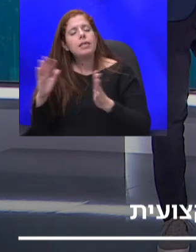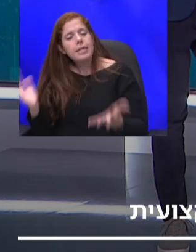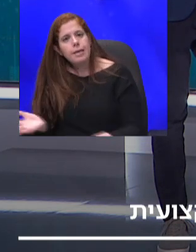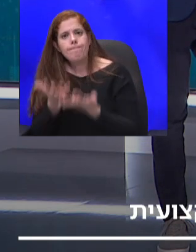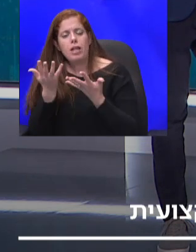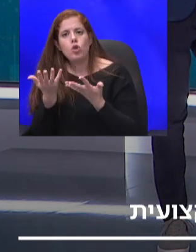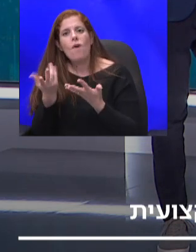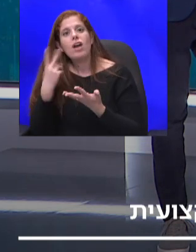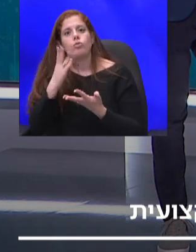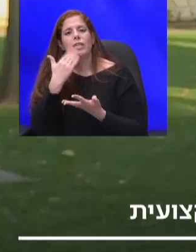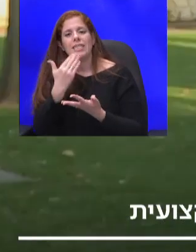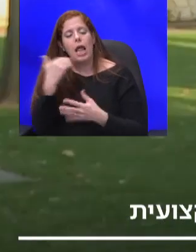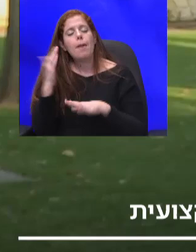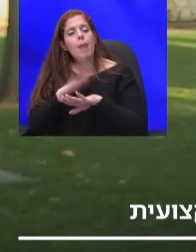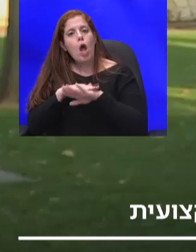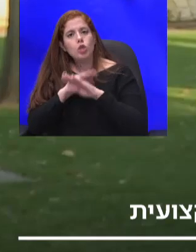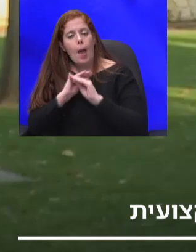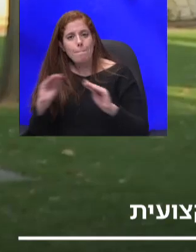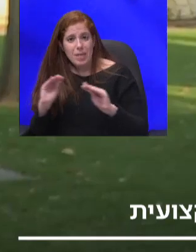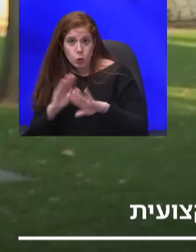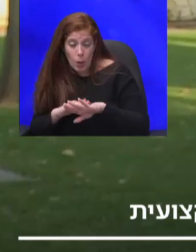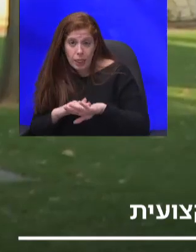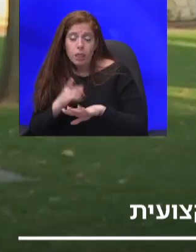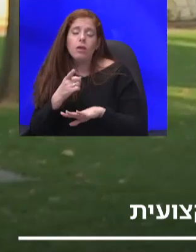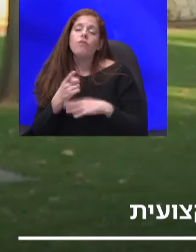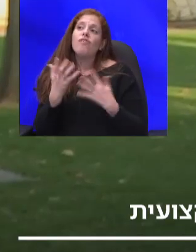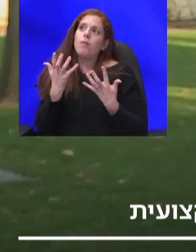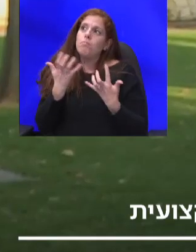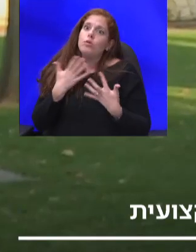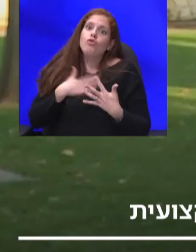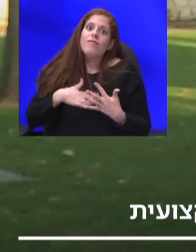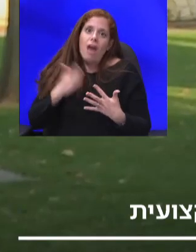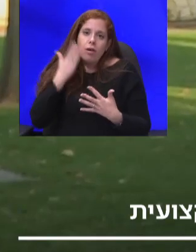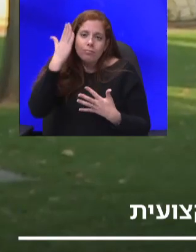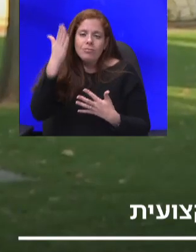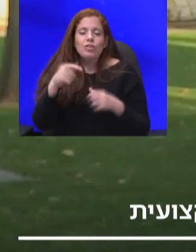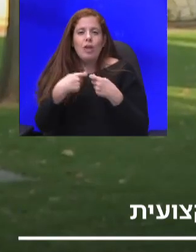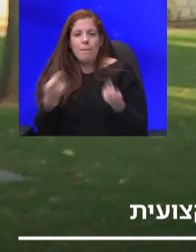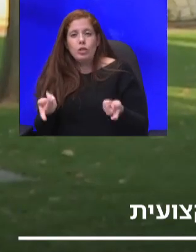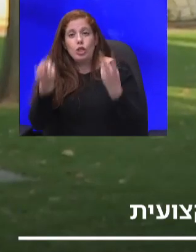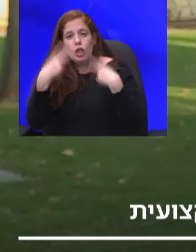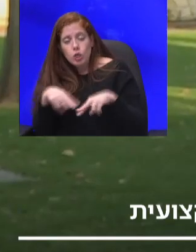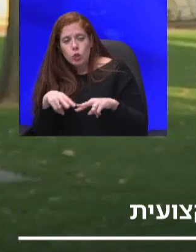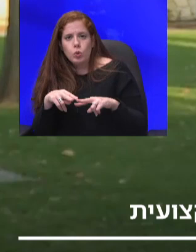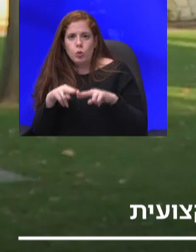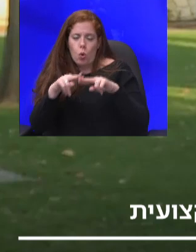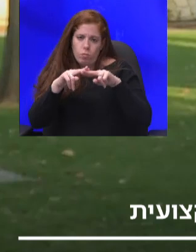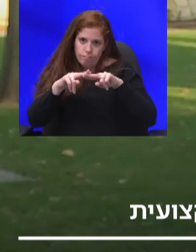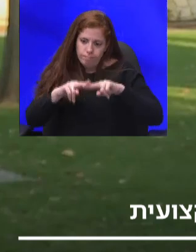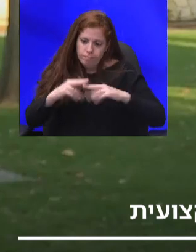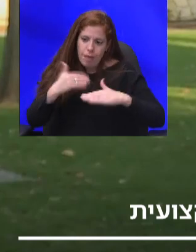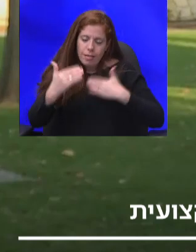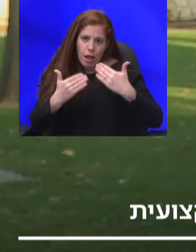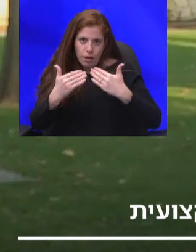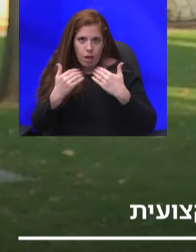מקצועית. ובשאיפה, כאשר המשק יתחיל לחזור להיתנותו בהדרגה, נוכל גם לשלוון בתוך שוק